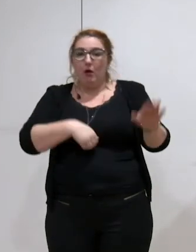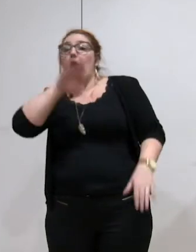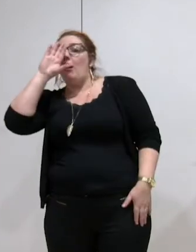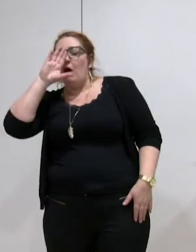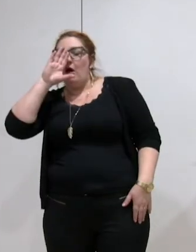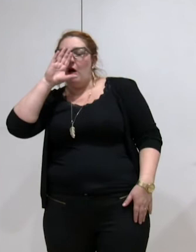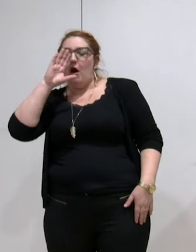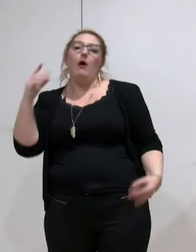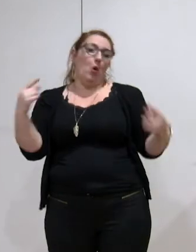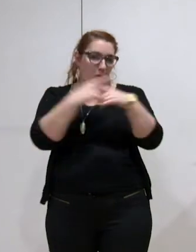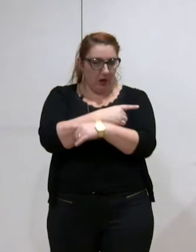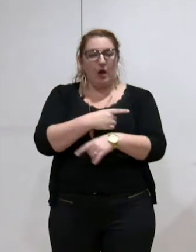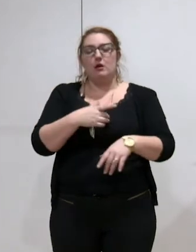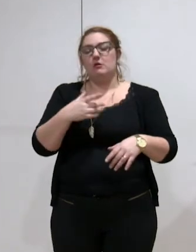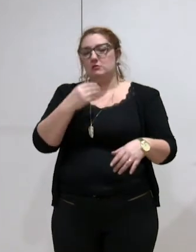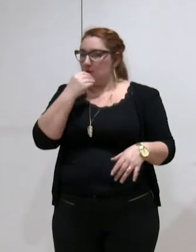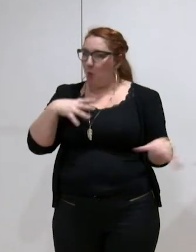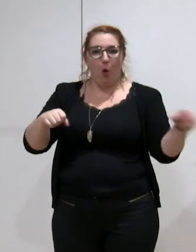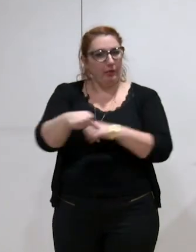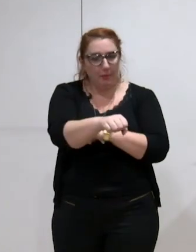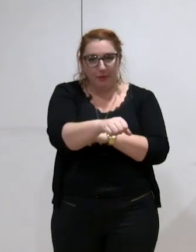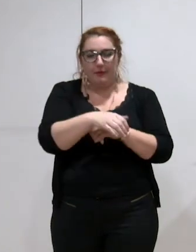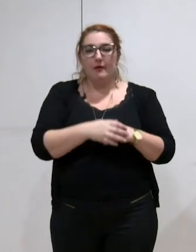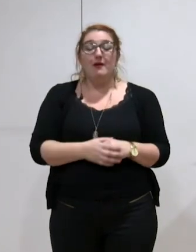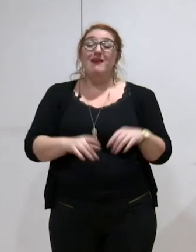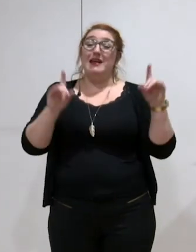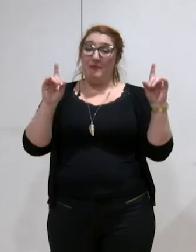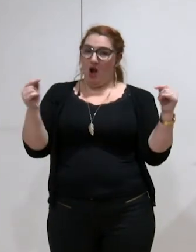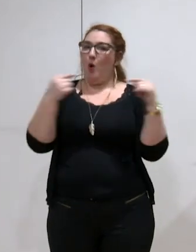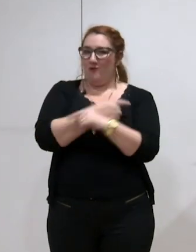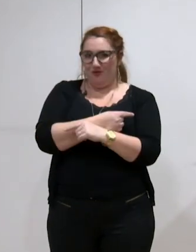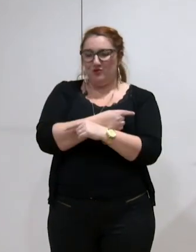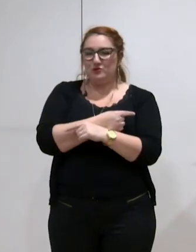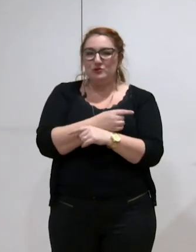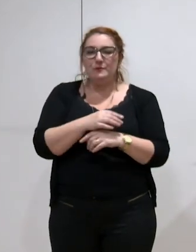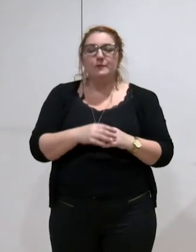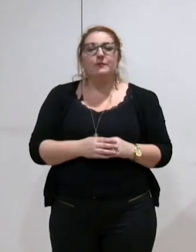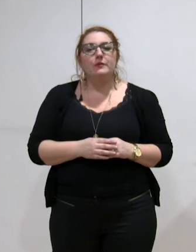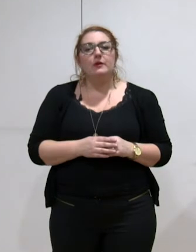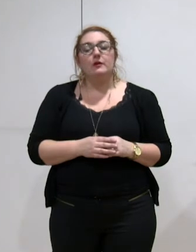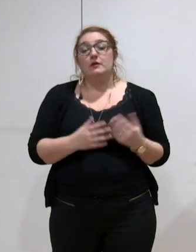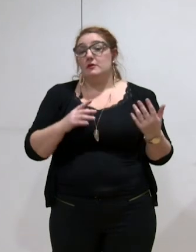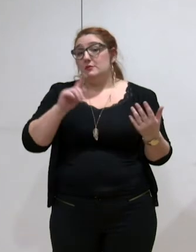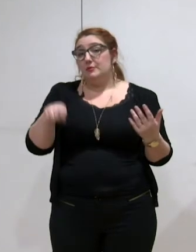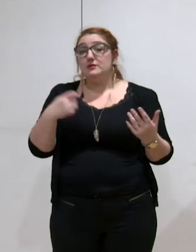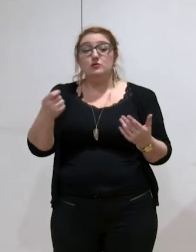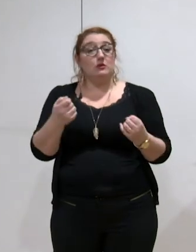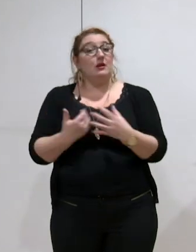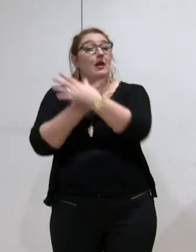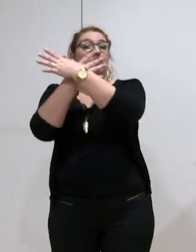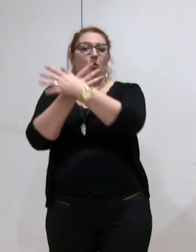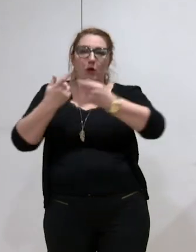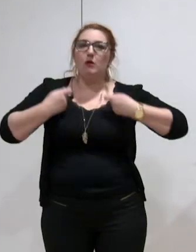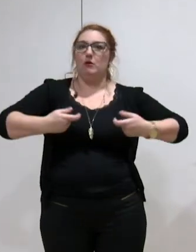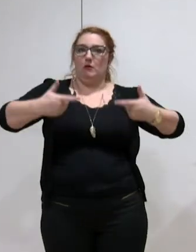En échange, par contre, puisque du coup, c'est un coût également pour la métropole,